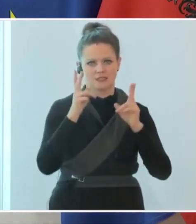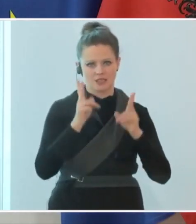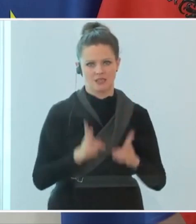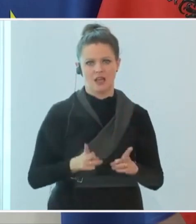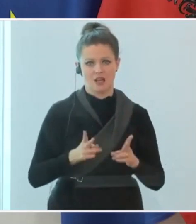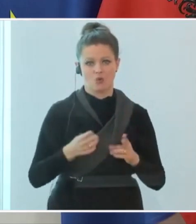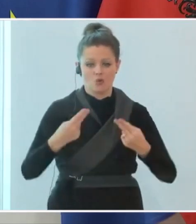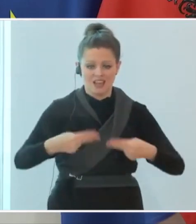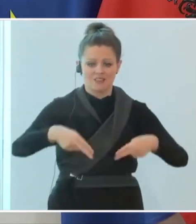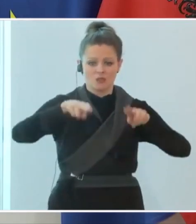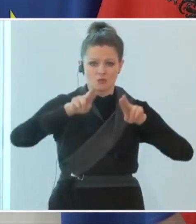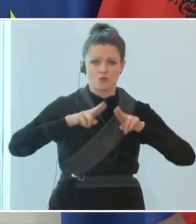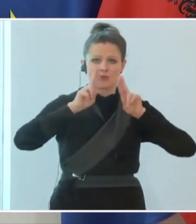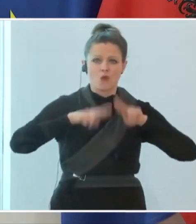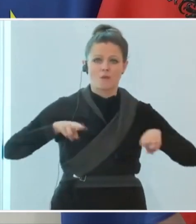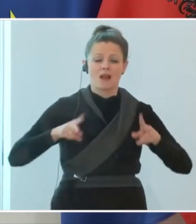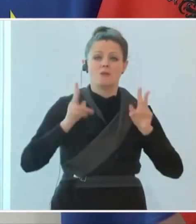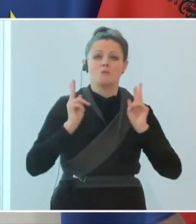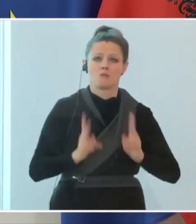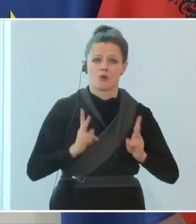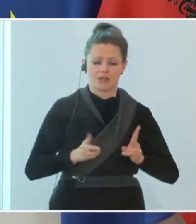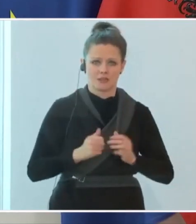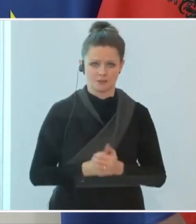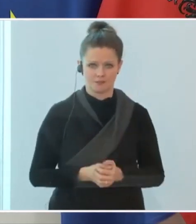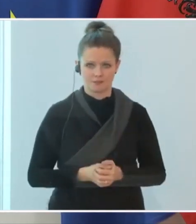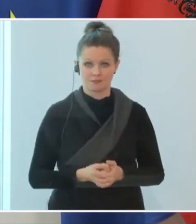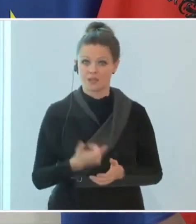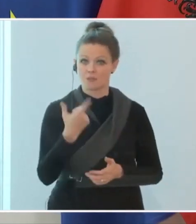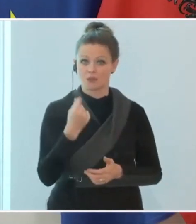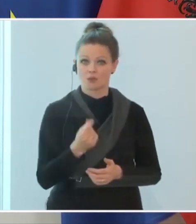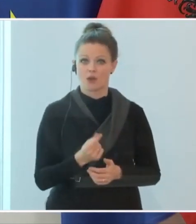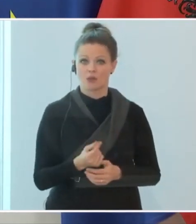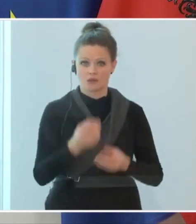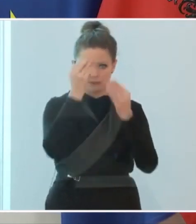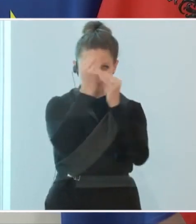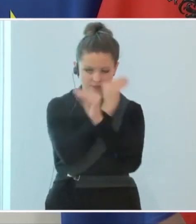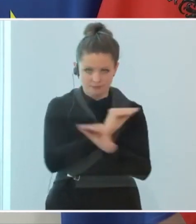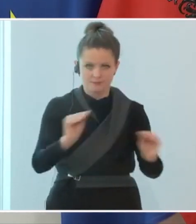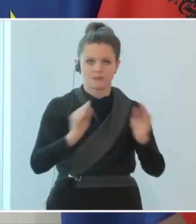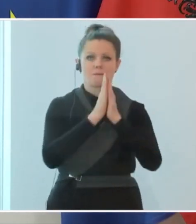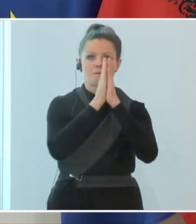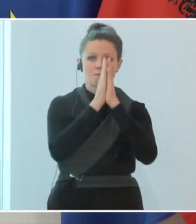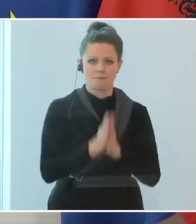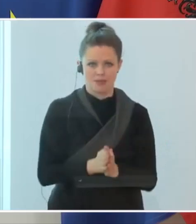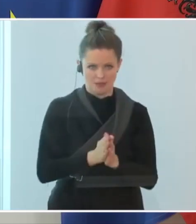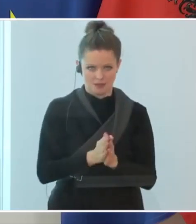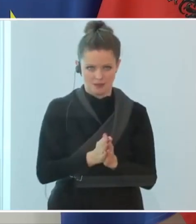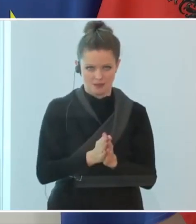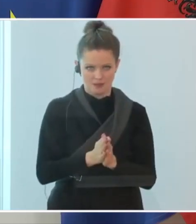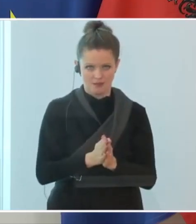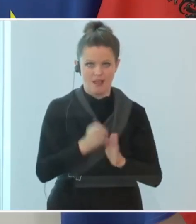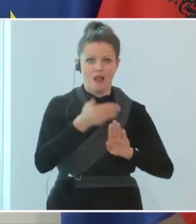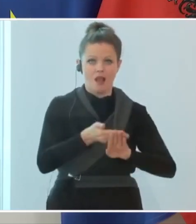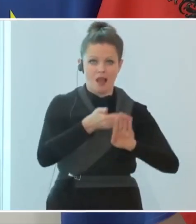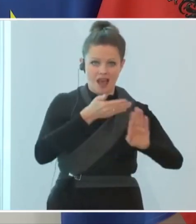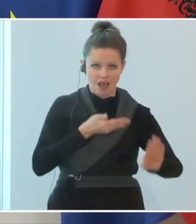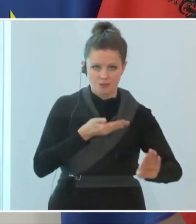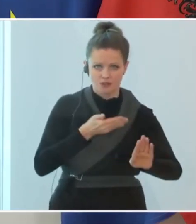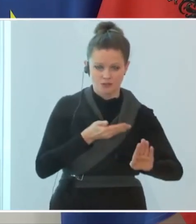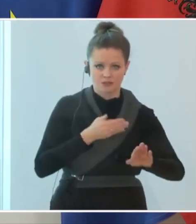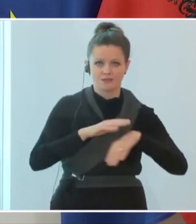zur Normalität zurückzukehren. Das heißt, mein Appell an Sie alle ist, Abstand halten,